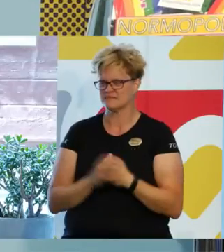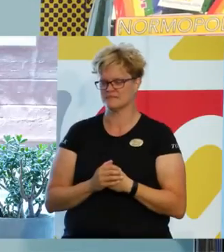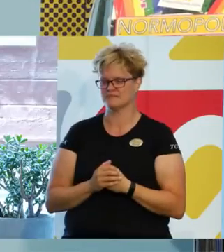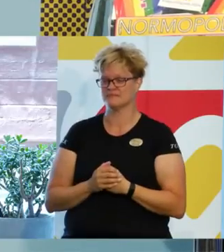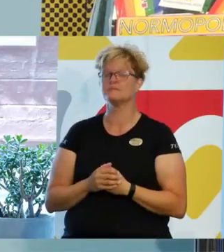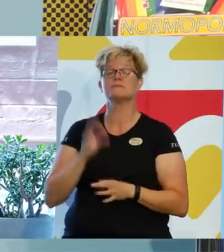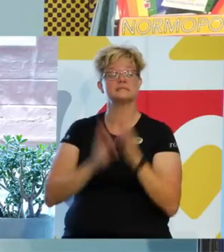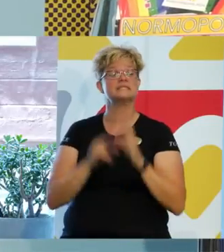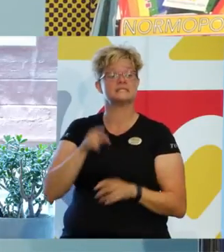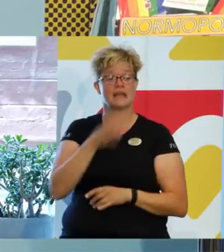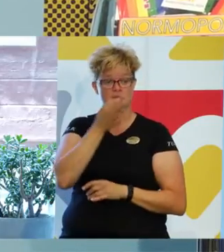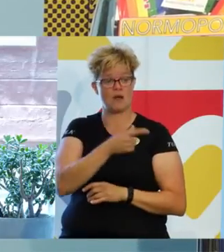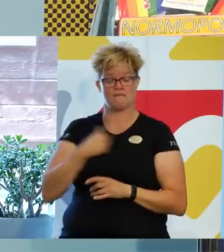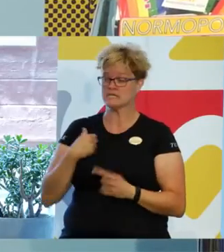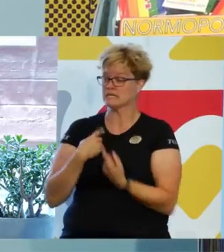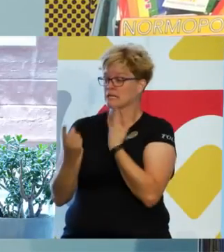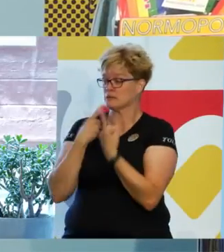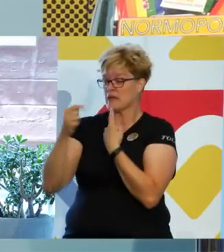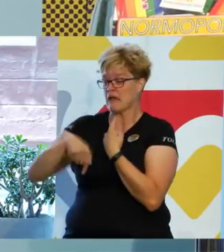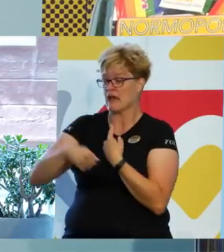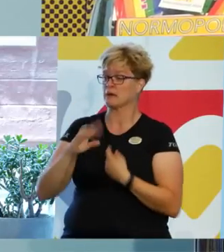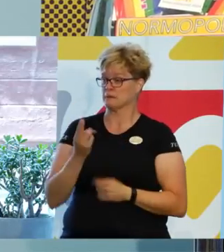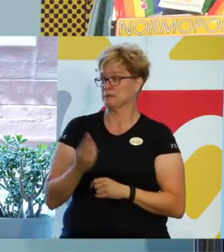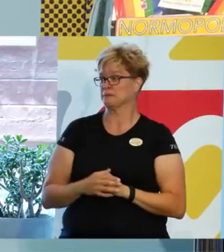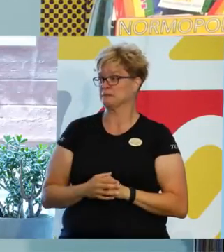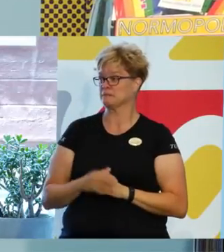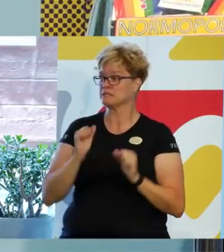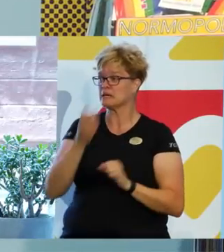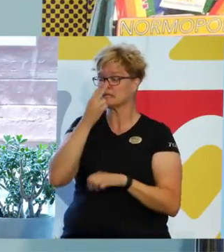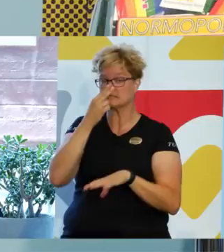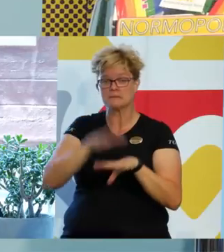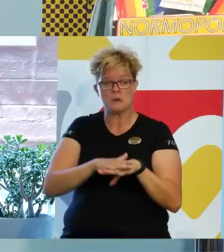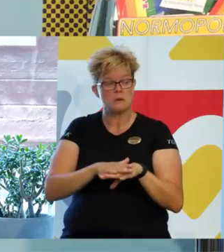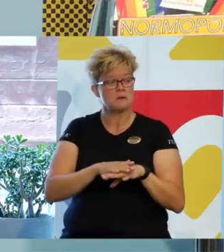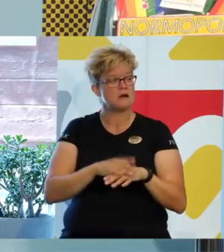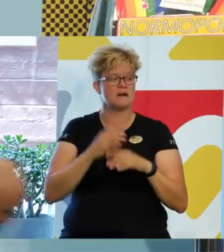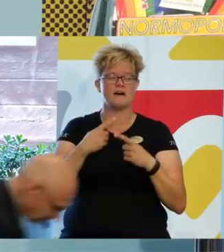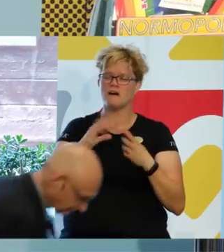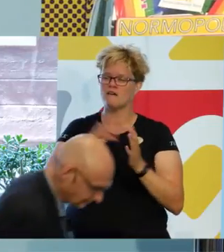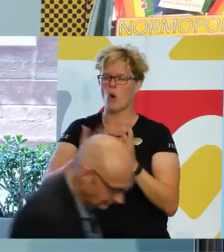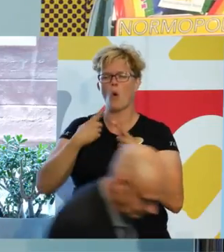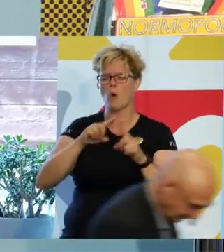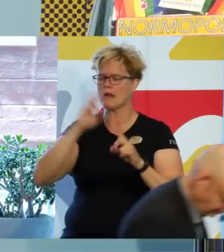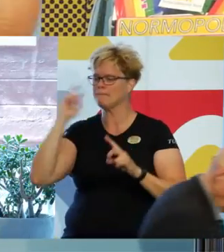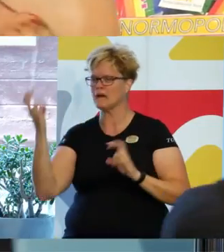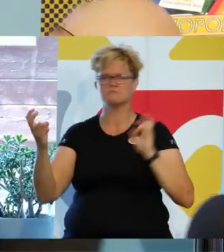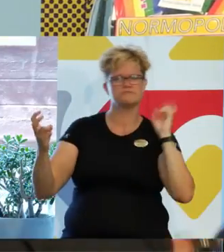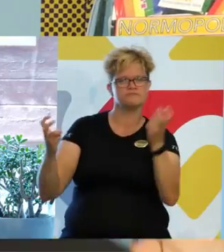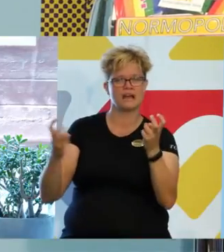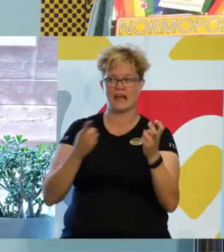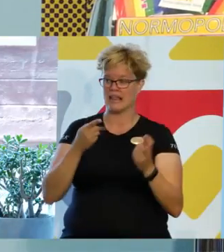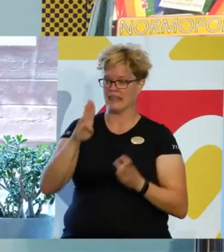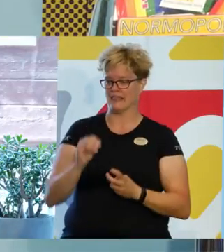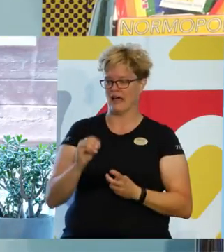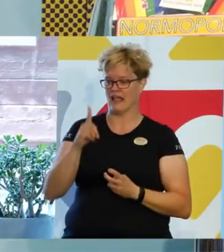Det är precis det vi ska ägna den här stunden åt. Att titta på och lite olika perspektiv. Linda